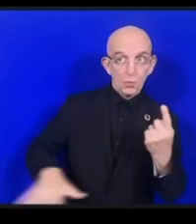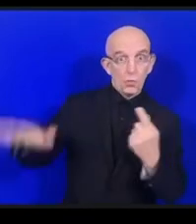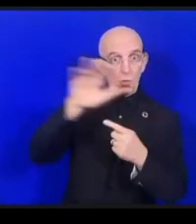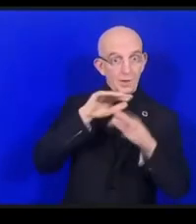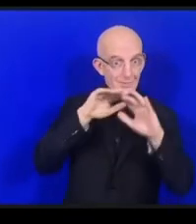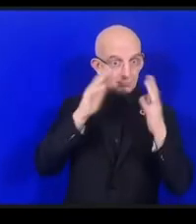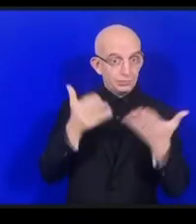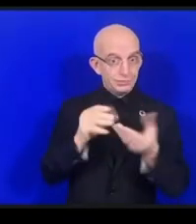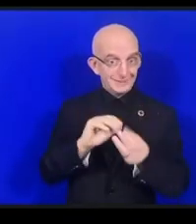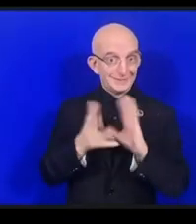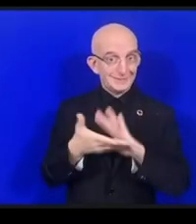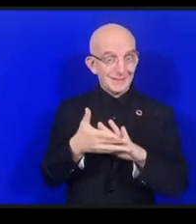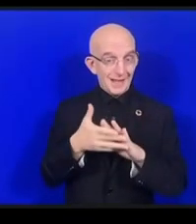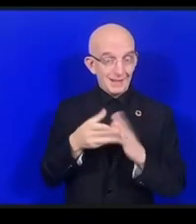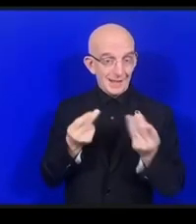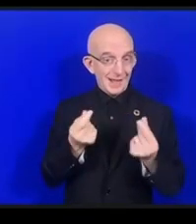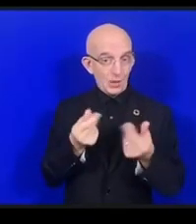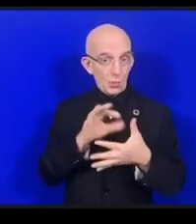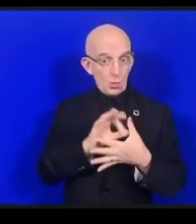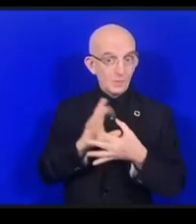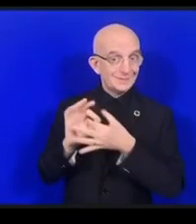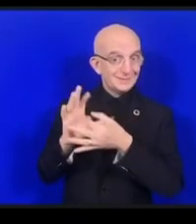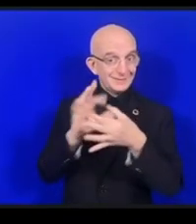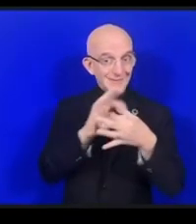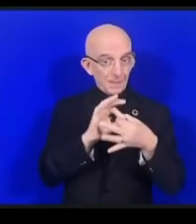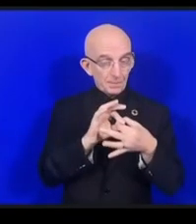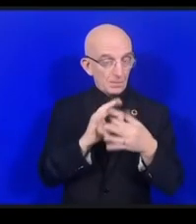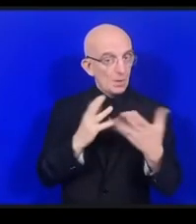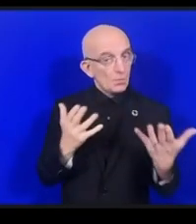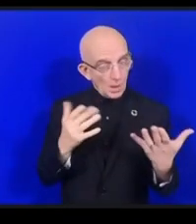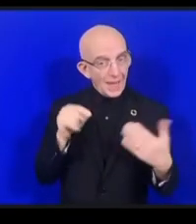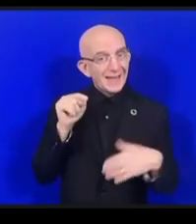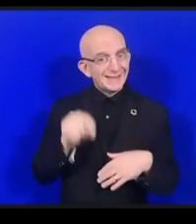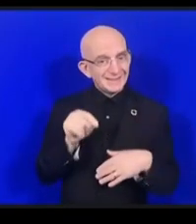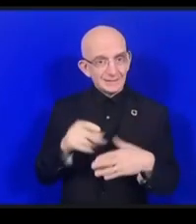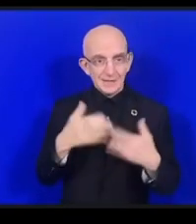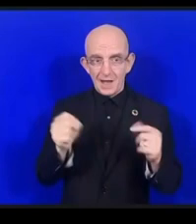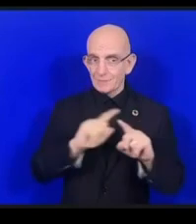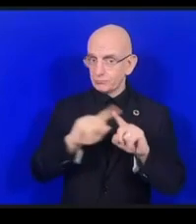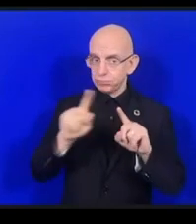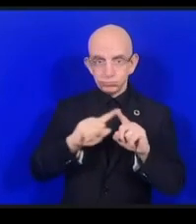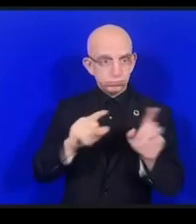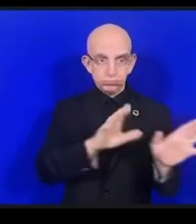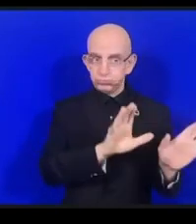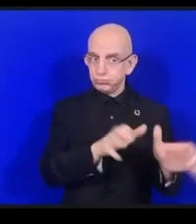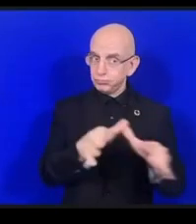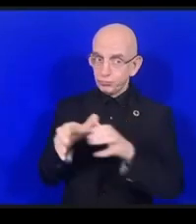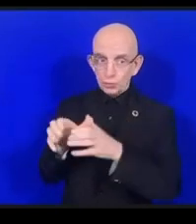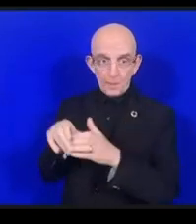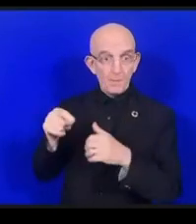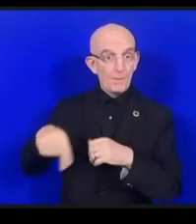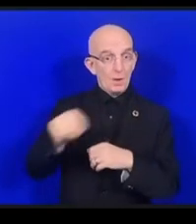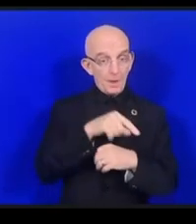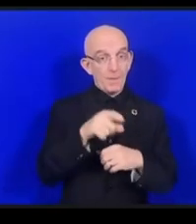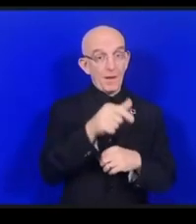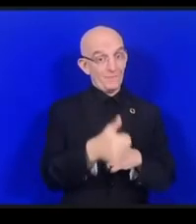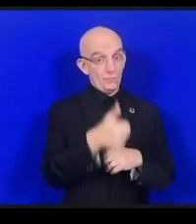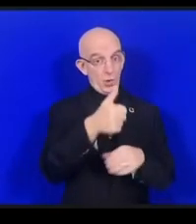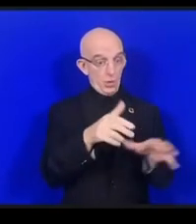いますさまざまなワーキンググープがあって第一ワーキンググループというのはセキュリティバイデザインを検討しました